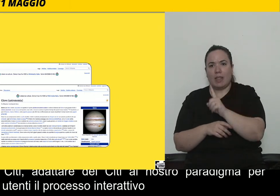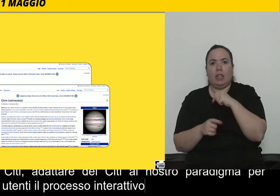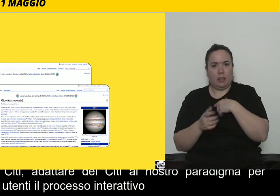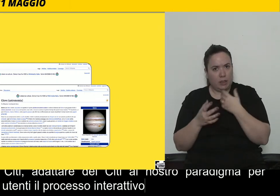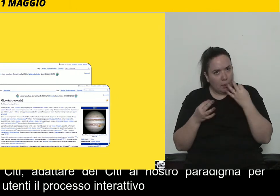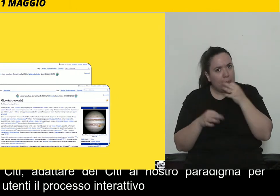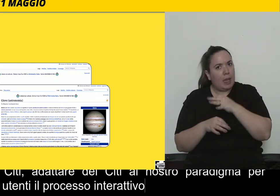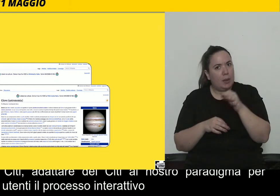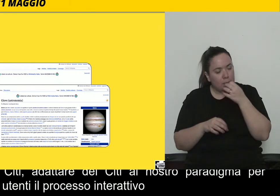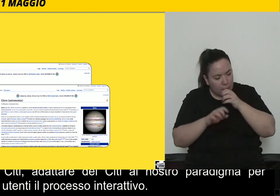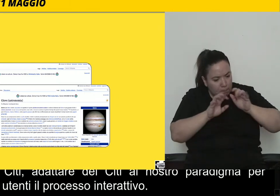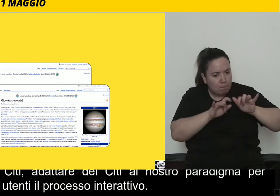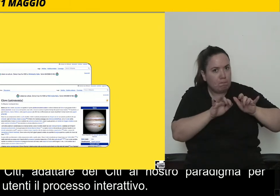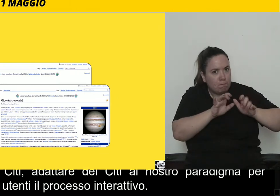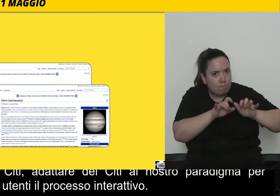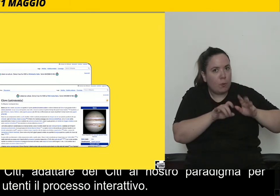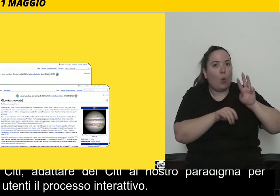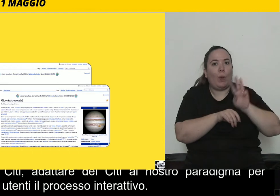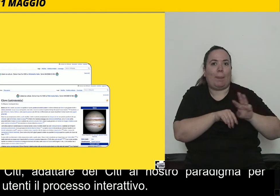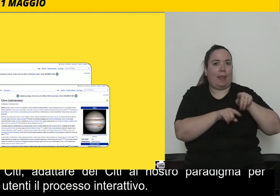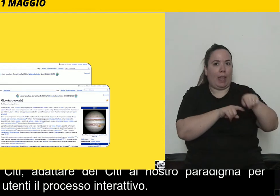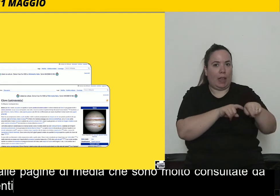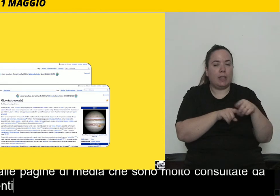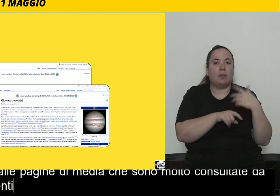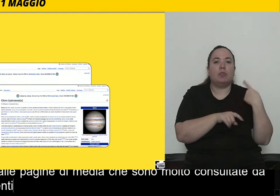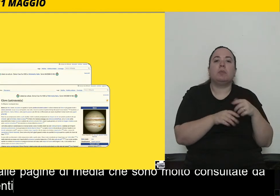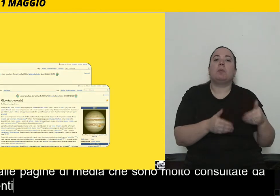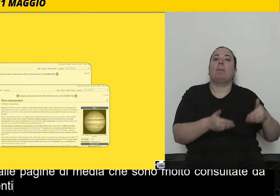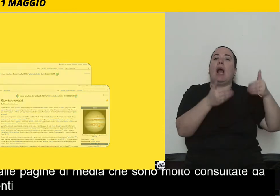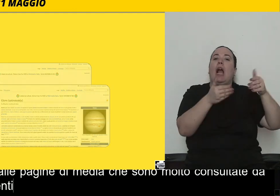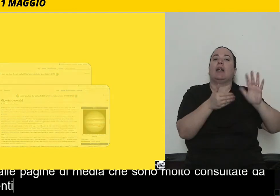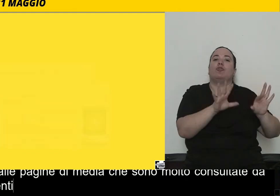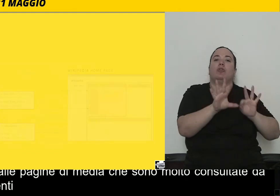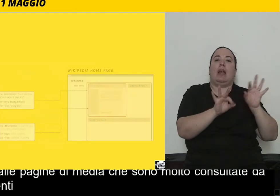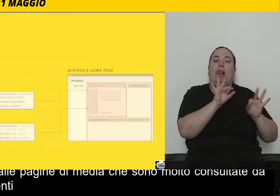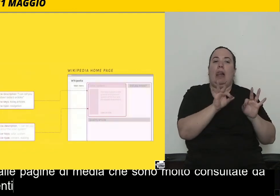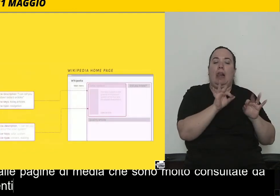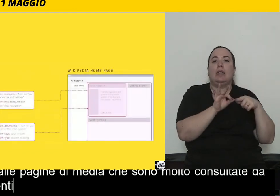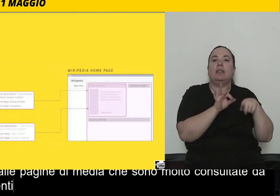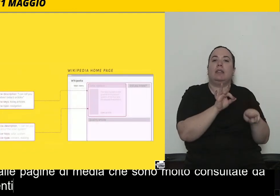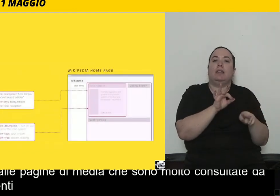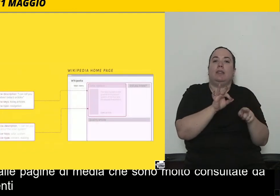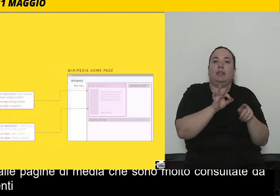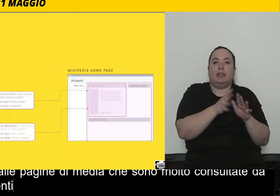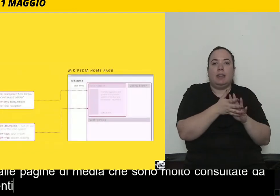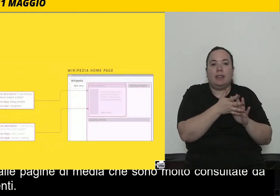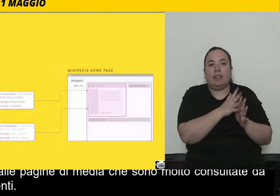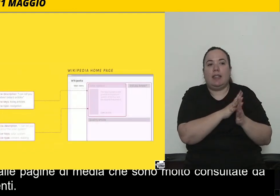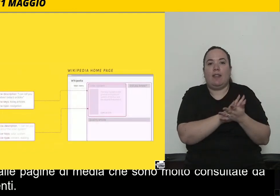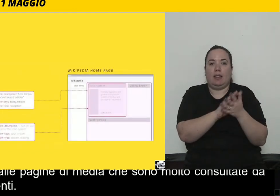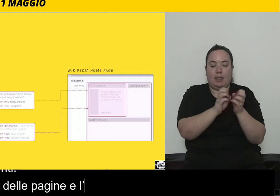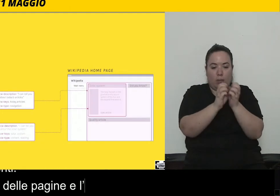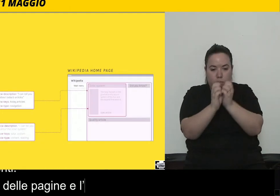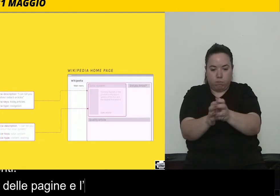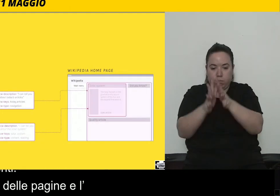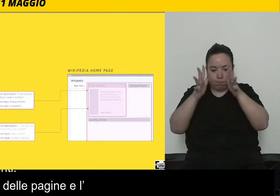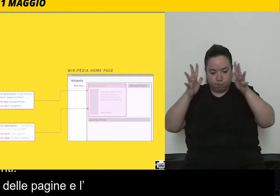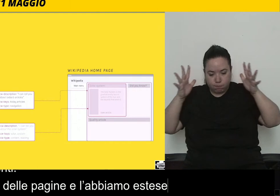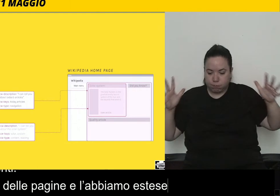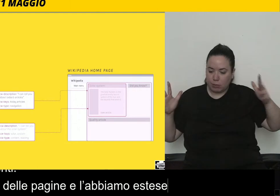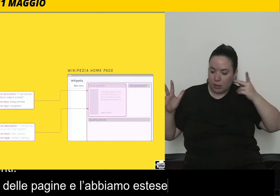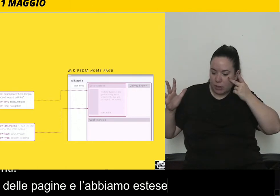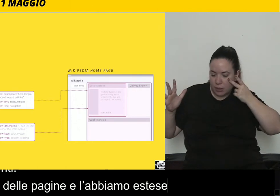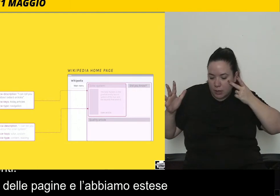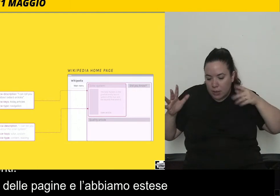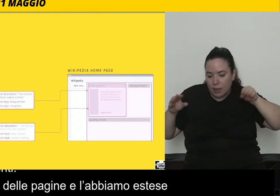coinvolti negli studi ce l'hanno confermato. Quindi abbiamo preso delle pagine e le abbiamo estese affinché potessero essere poi